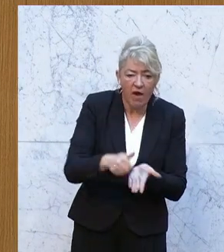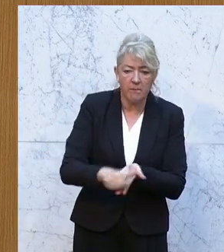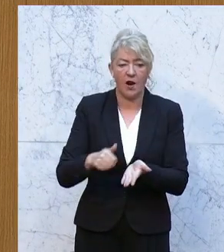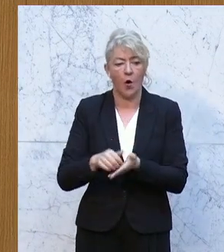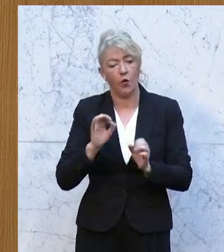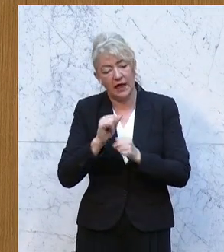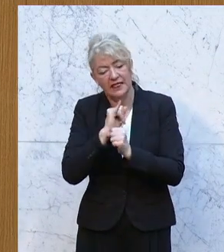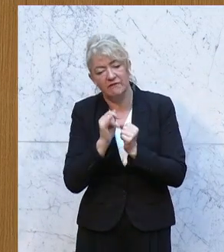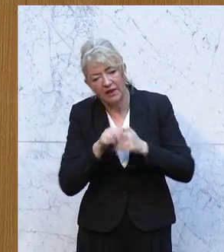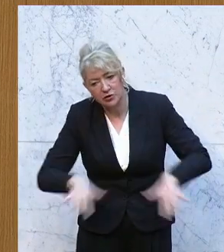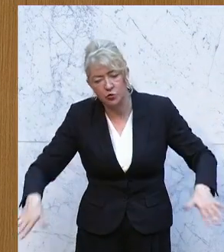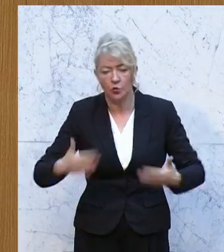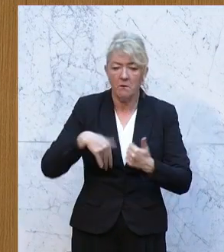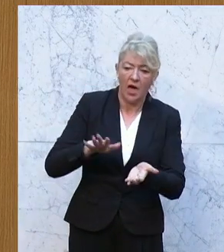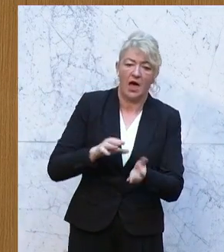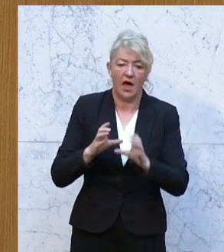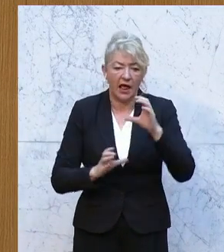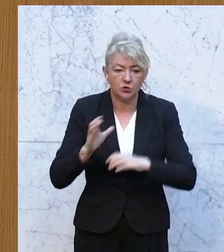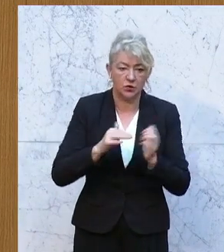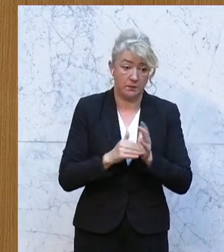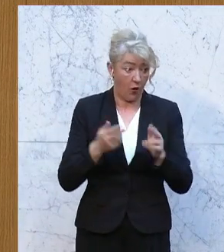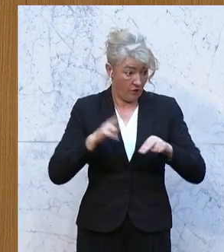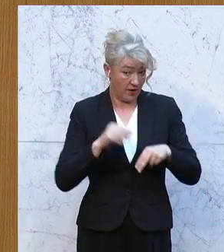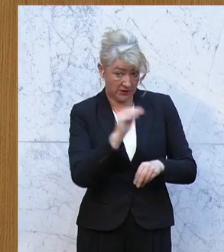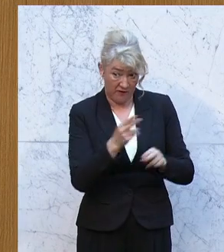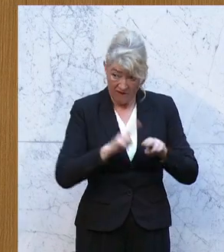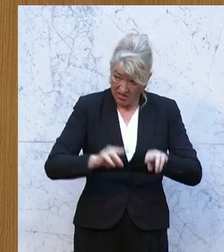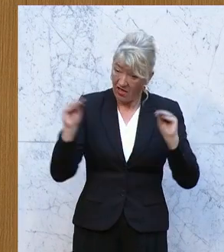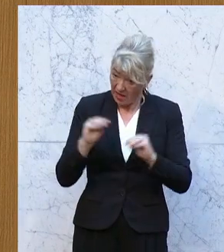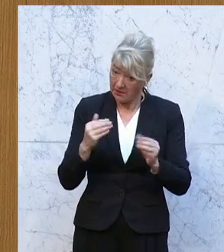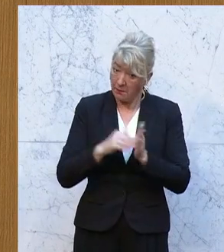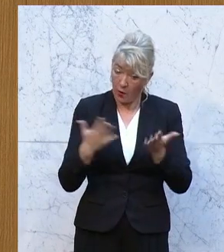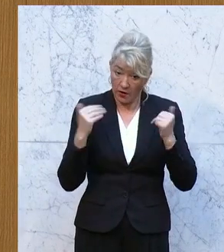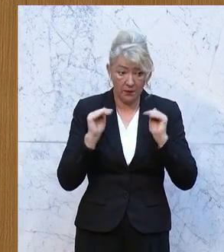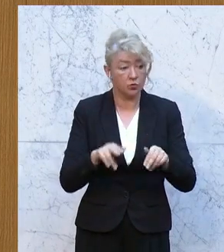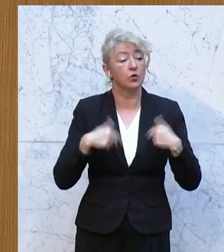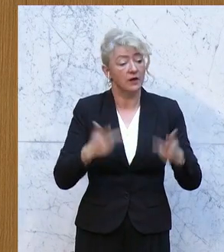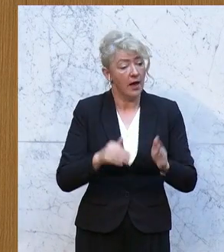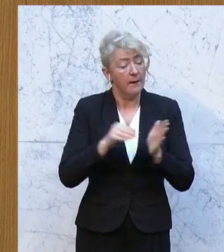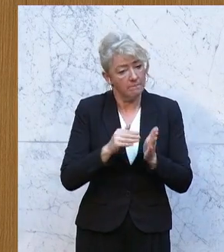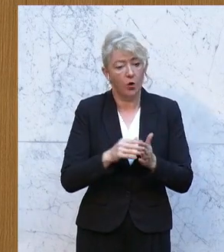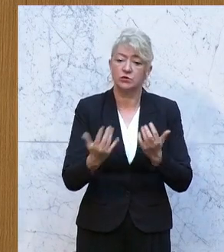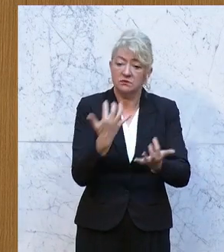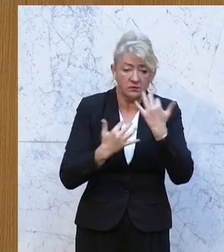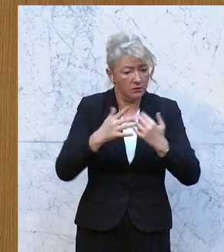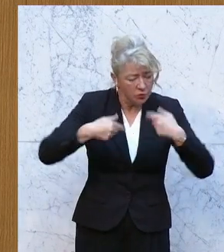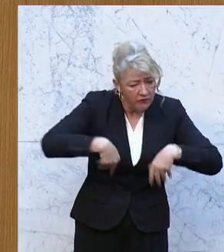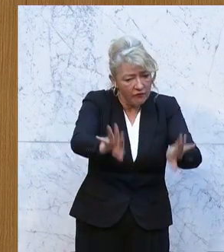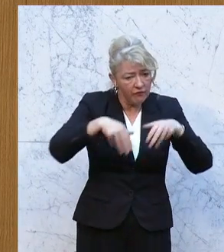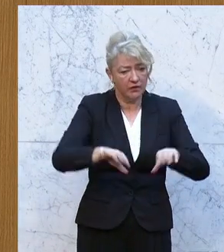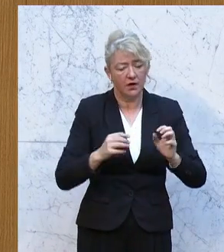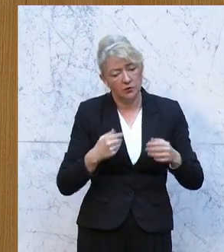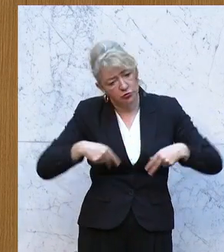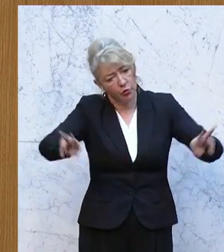Infrastruktur. Daher sage ich Ihnen, wenn Sie tatsächlich Klimaschutz wollen, dann müssen Sie auch für Remigration eintreten. Denn